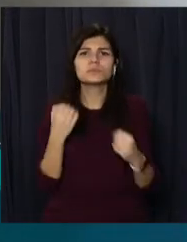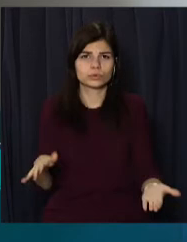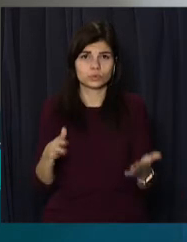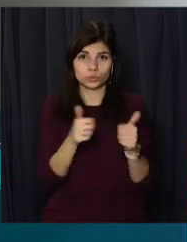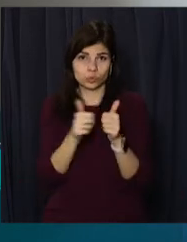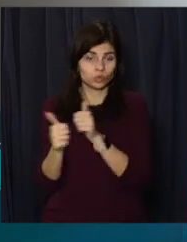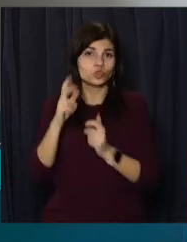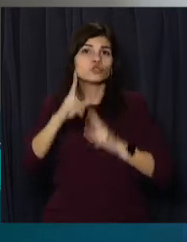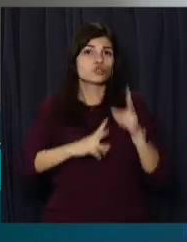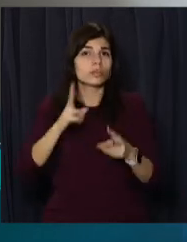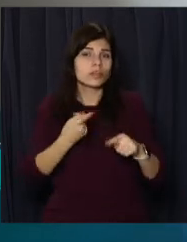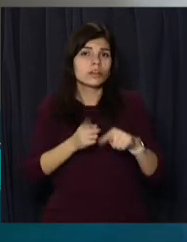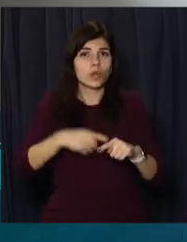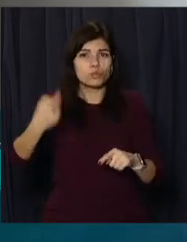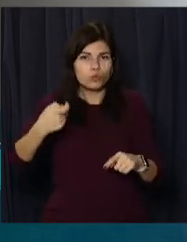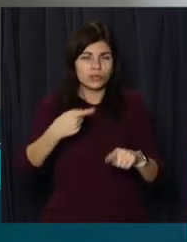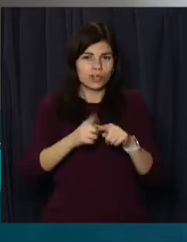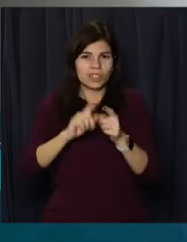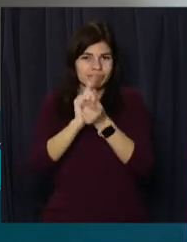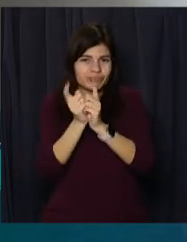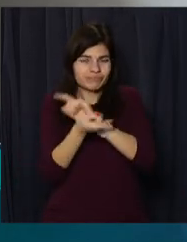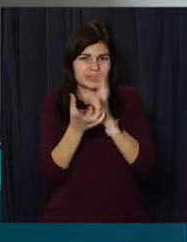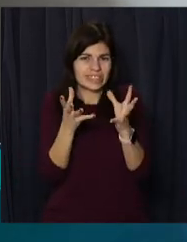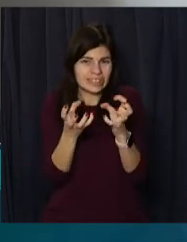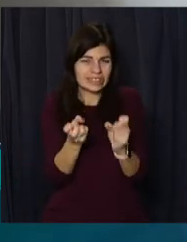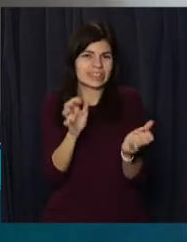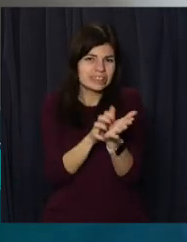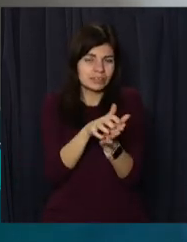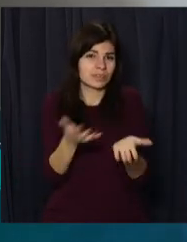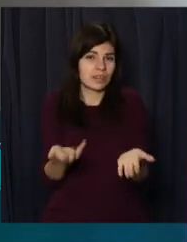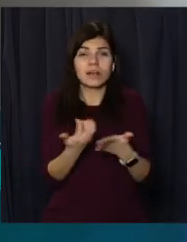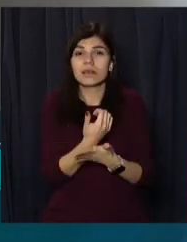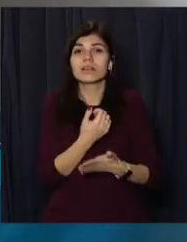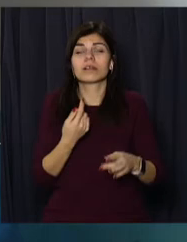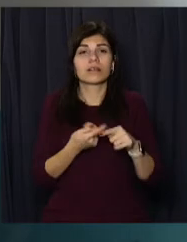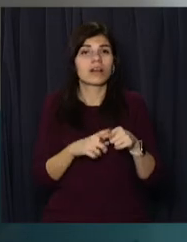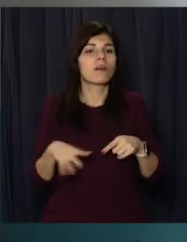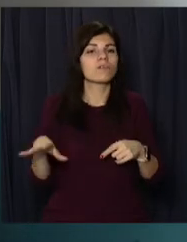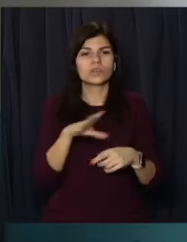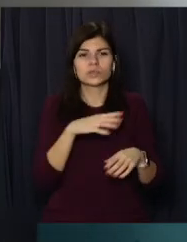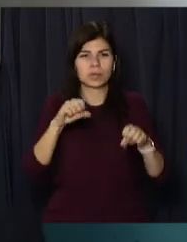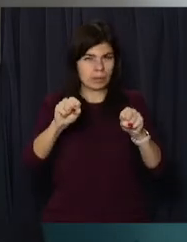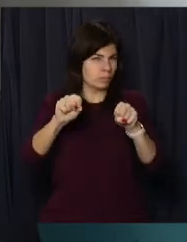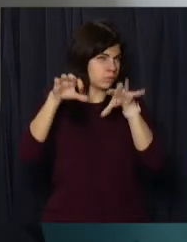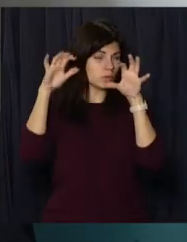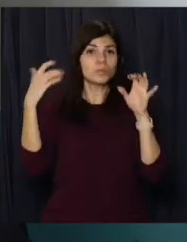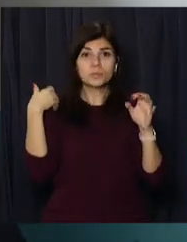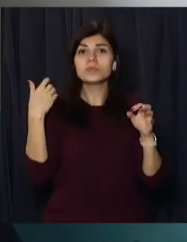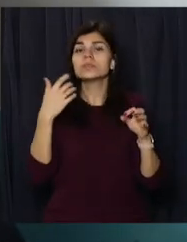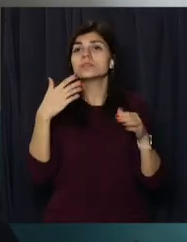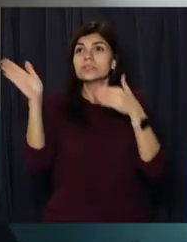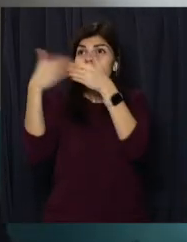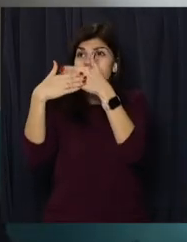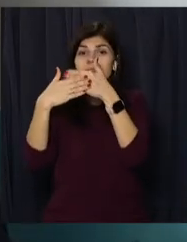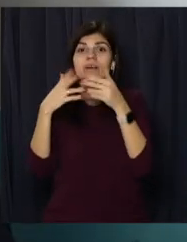тому що весь цей мусор гниється. Взагалі невозможливо. Навіть всі віддушені ми закриваємо на літо, тому що в